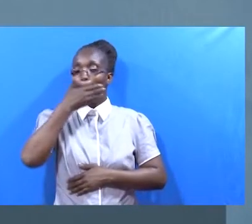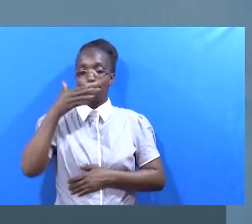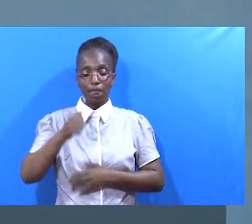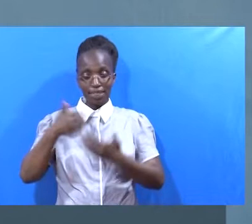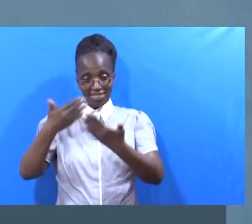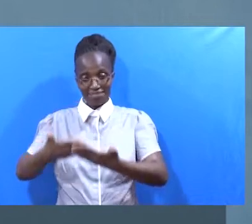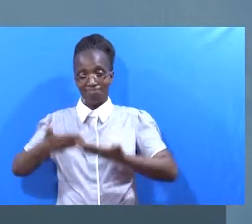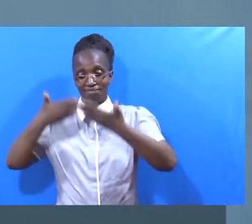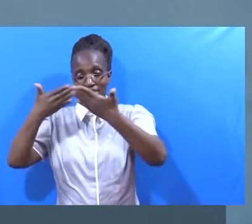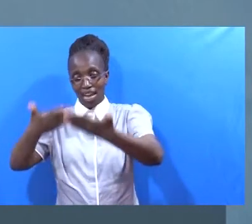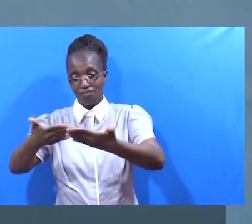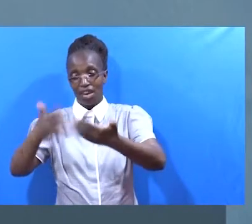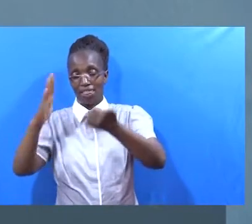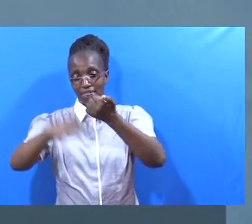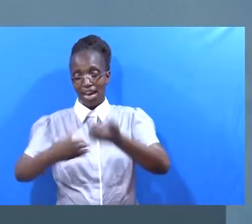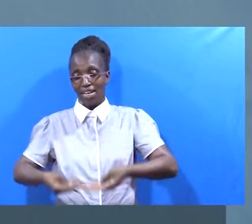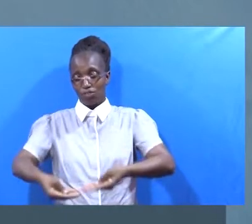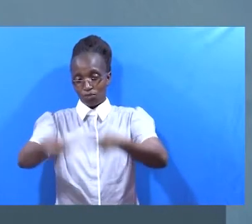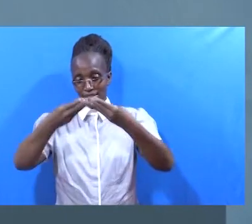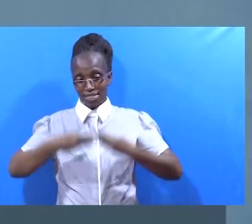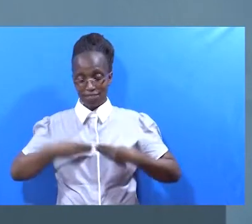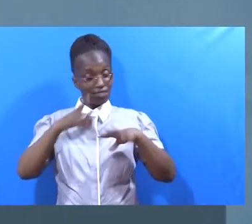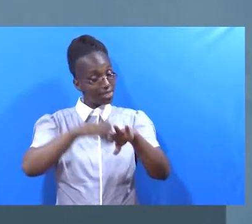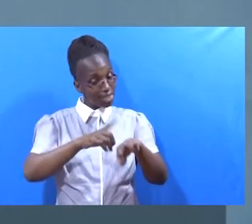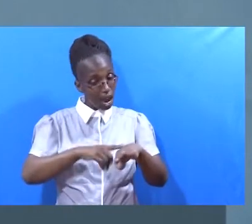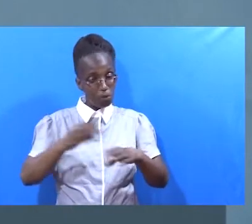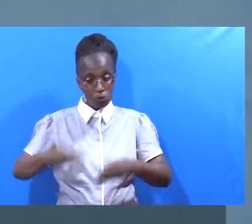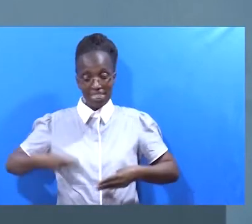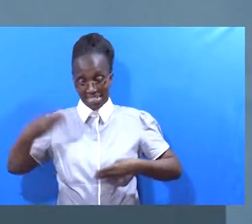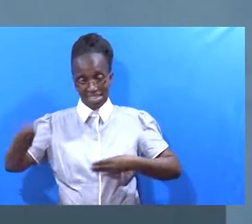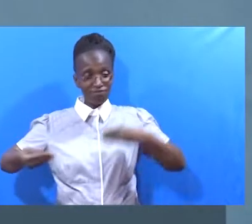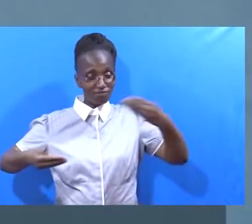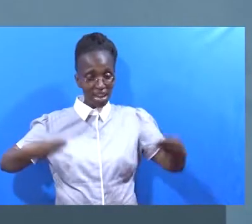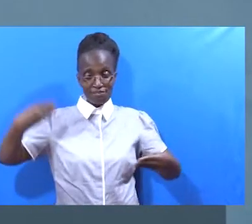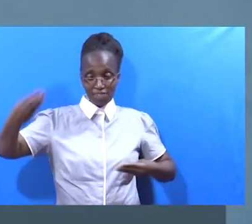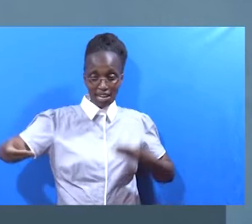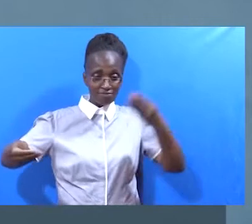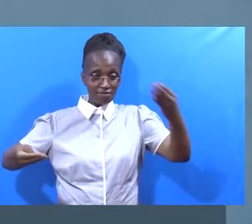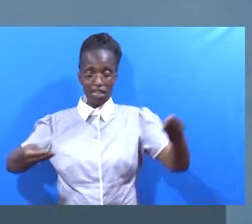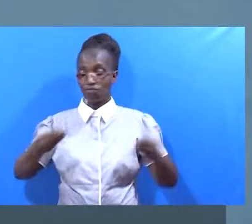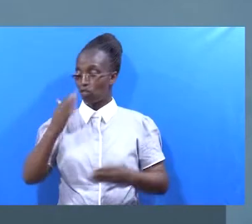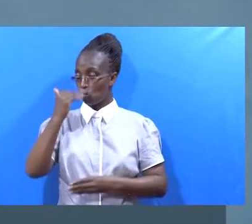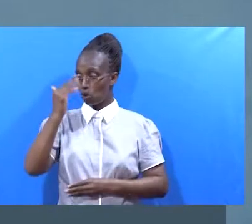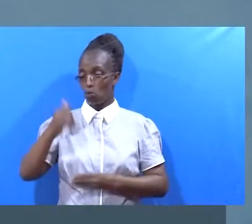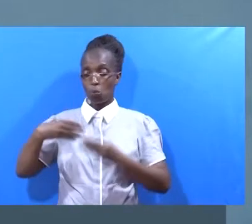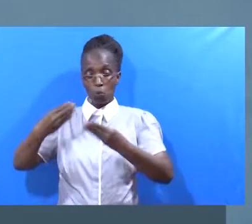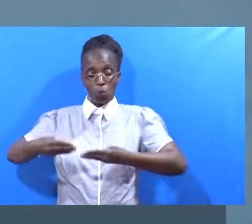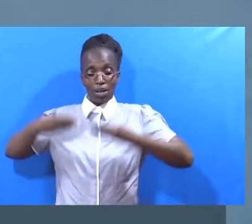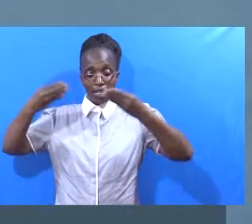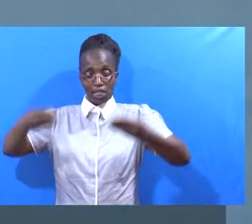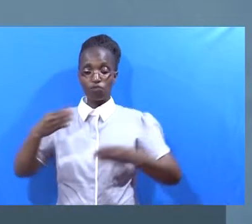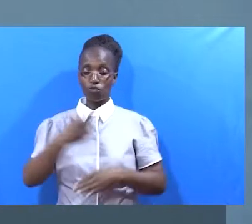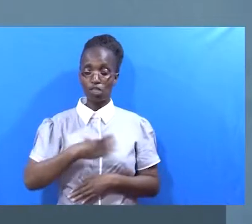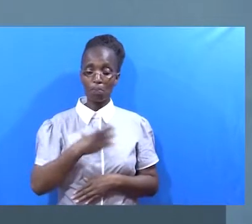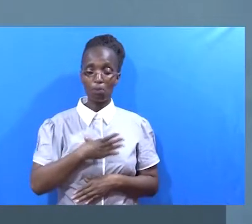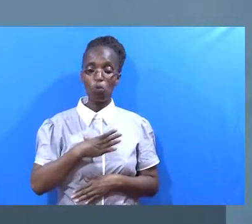Nyeri kupeana kuliko kupokia Tunapopeana Mana tunapopeana kwa wani